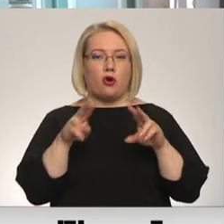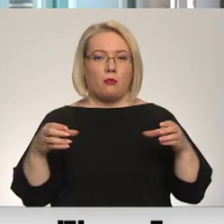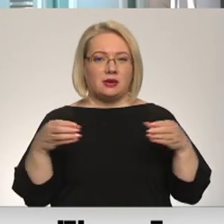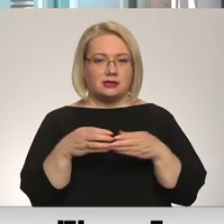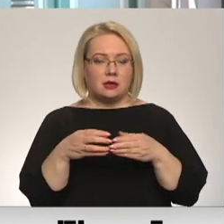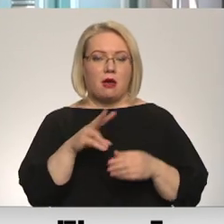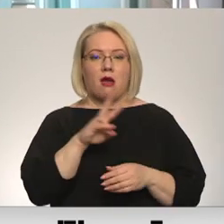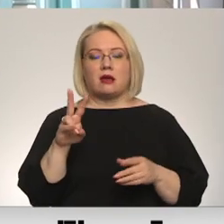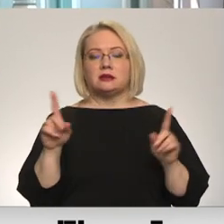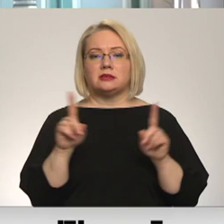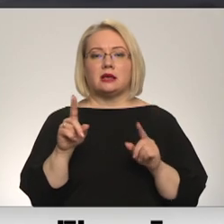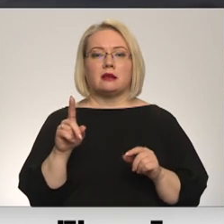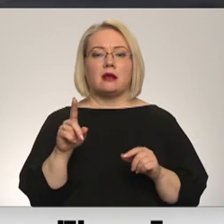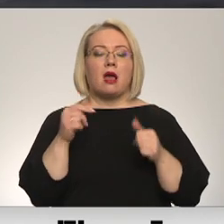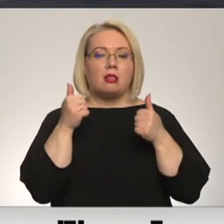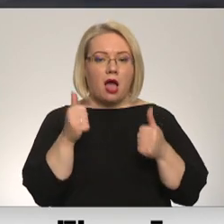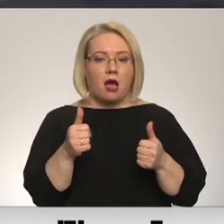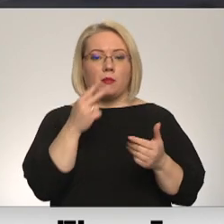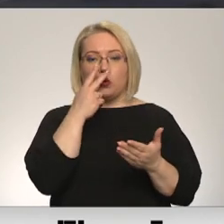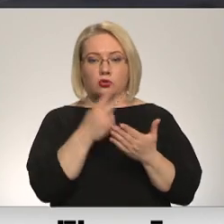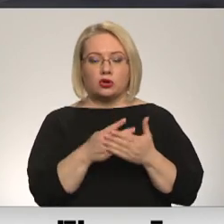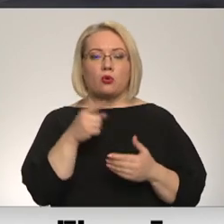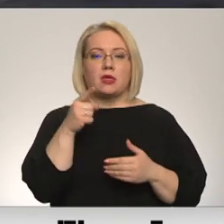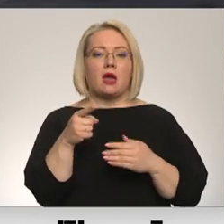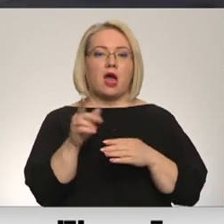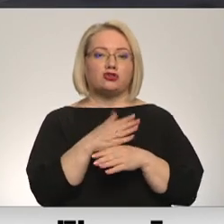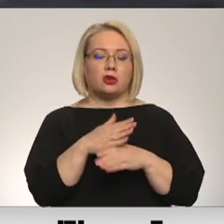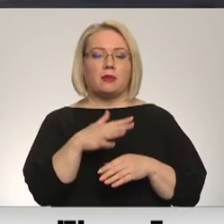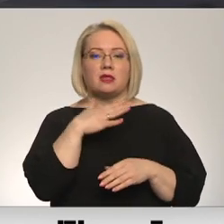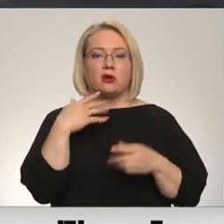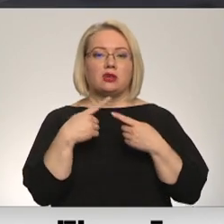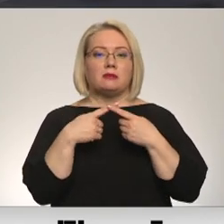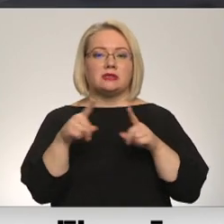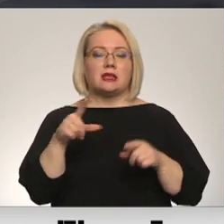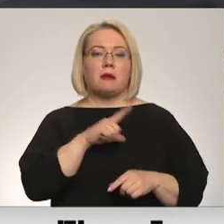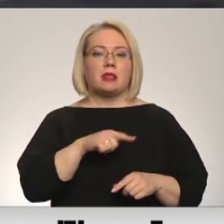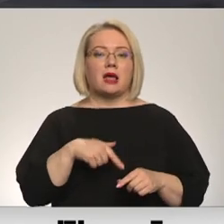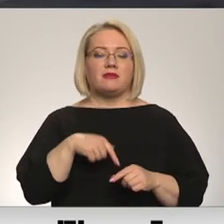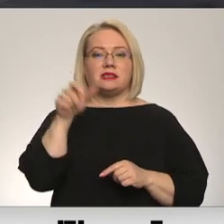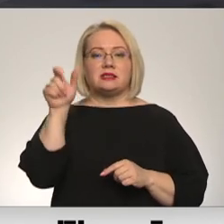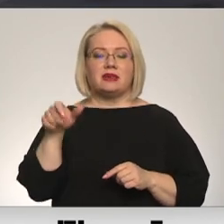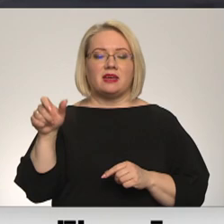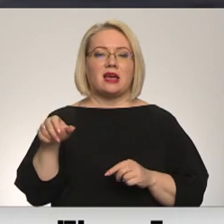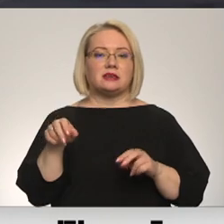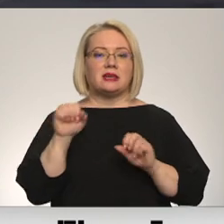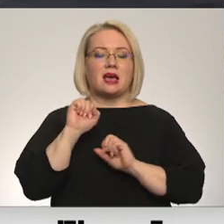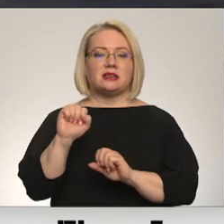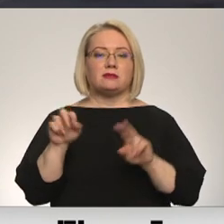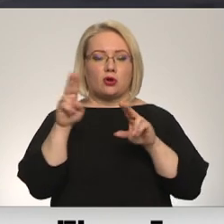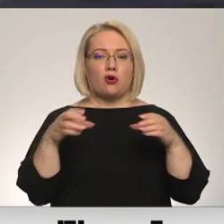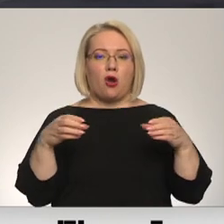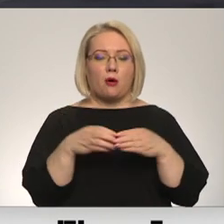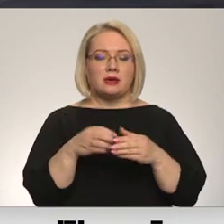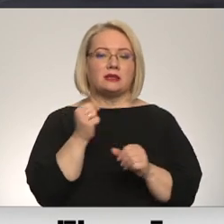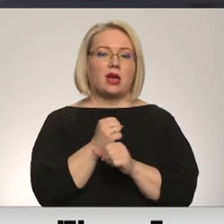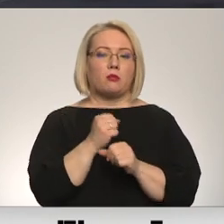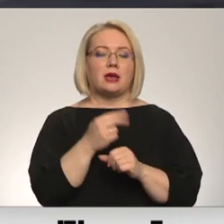labi, uzskatu un tā ir arī atšķirība. No daudzām citām Latvijas civilās aizsardzības komisijām darbojās divi NBS